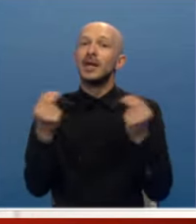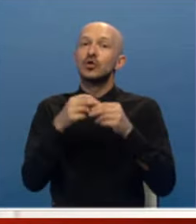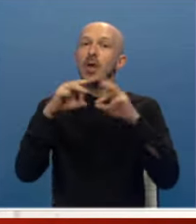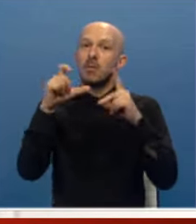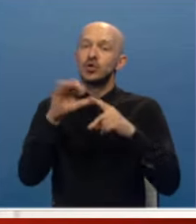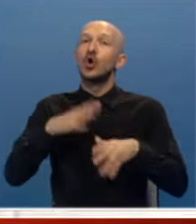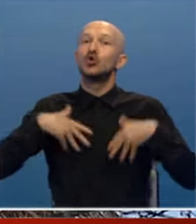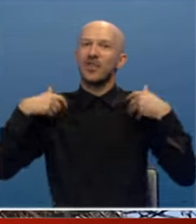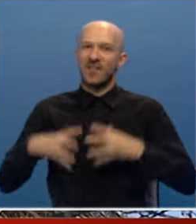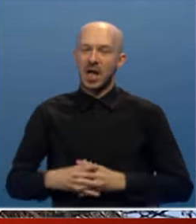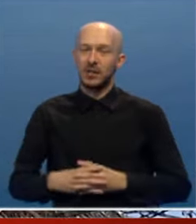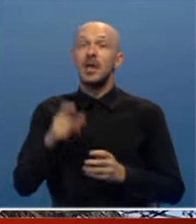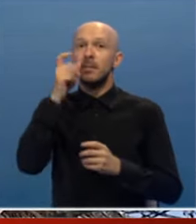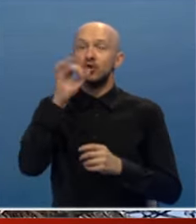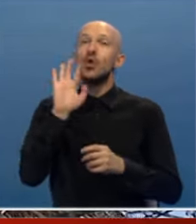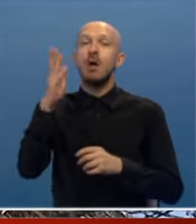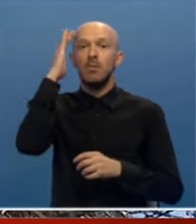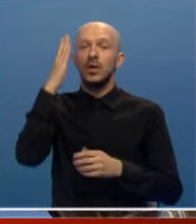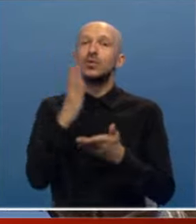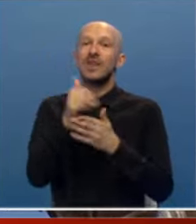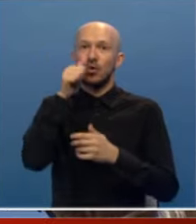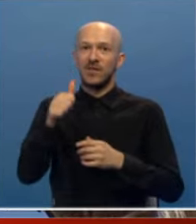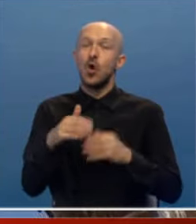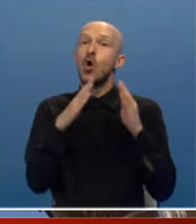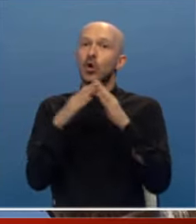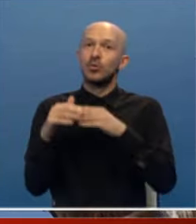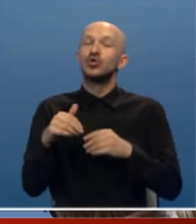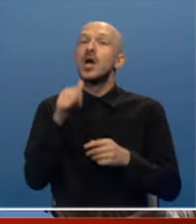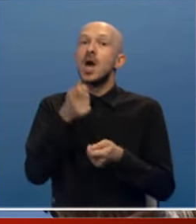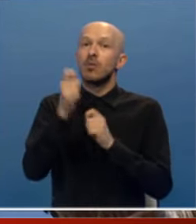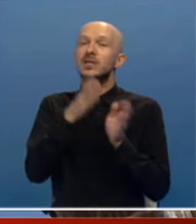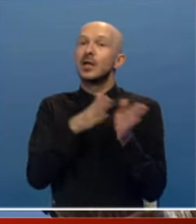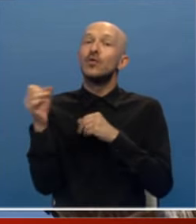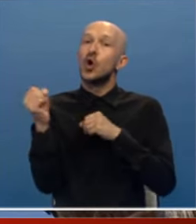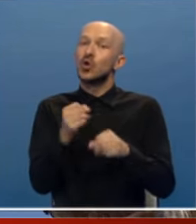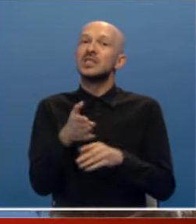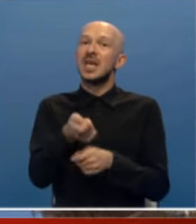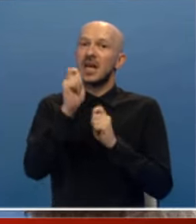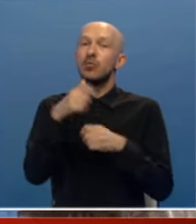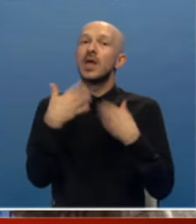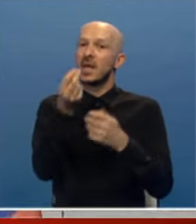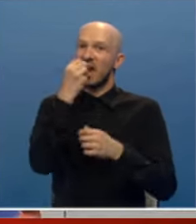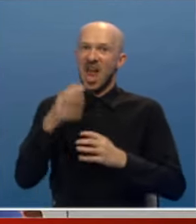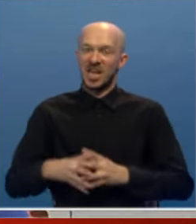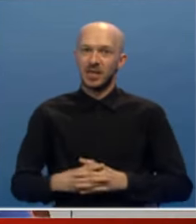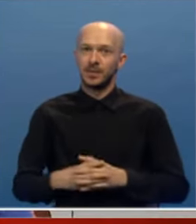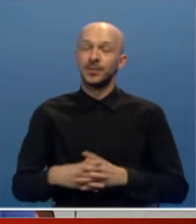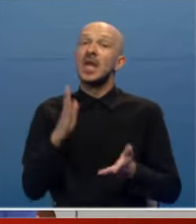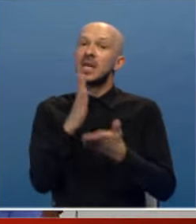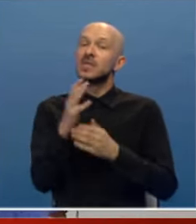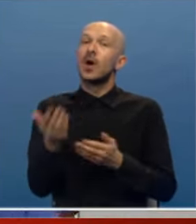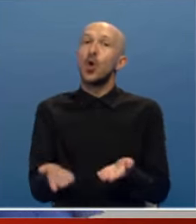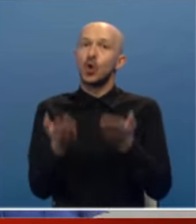baš oduševljava. Mještani o njima brinu svakotajno. Komši, jer ribolovac redovno donosi ribu da ih nahrani. Svako